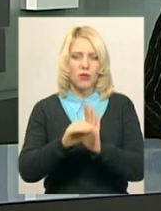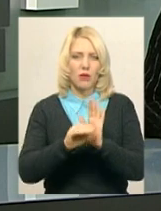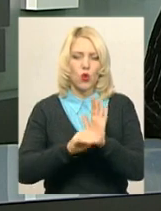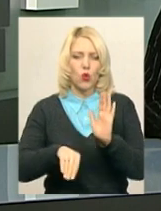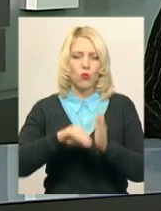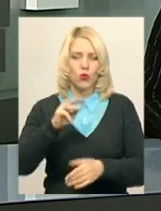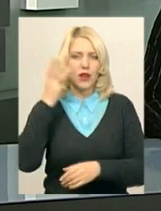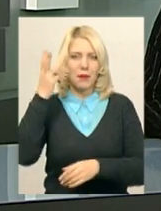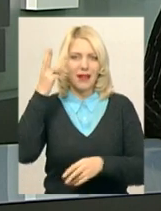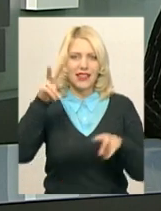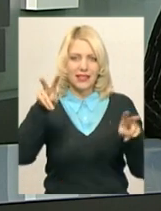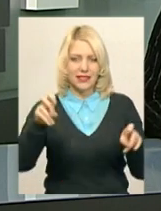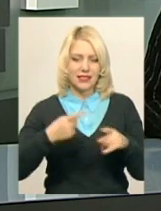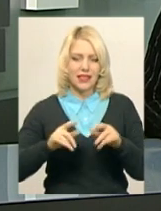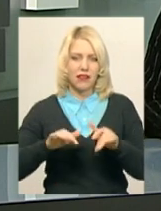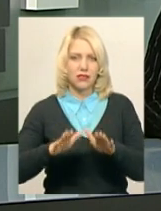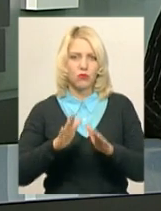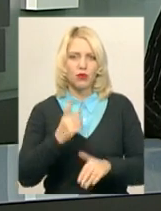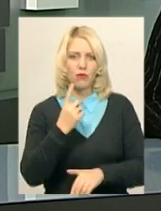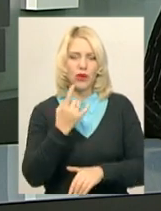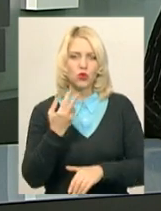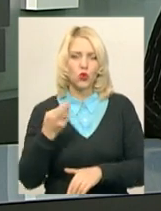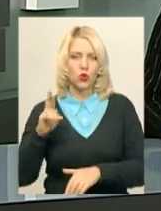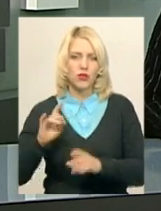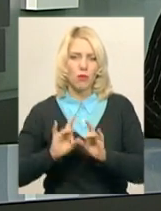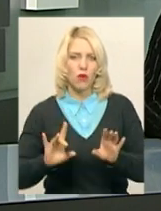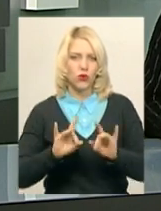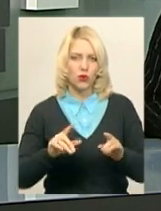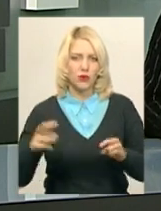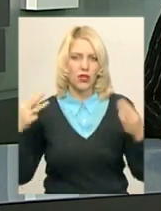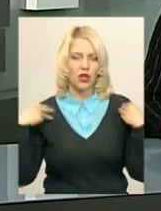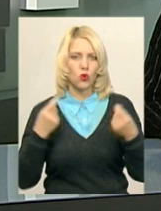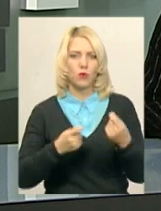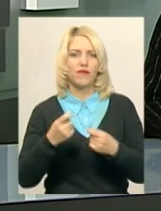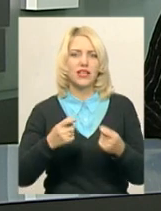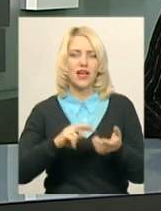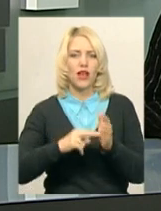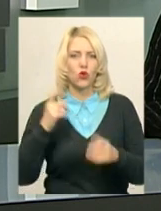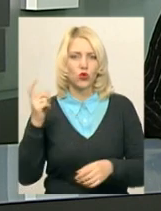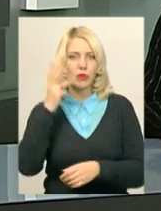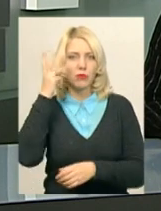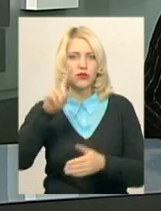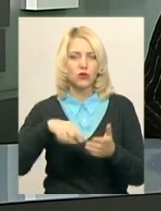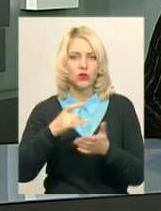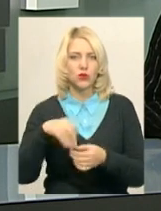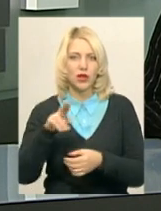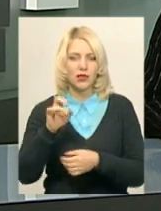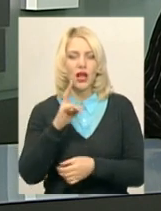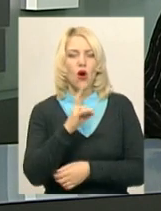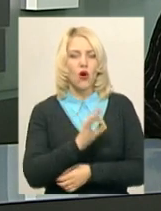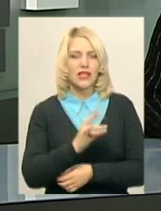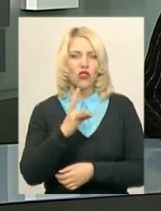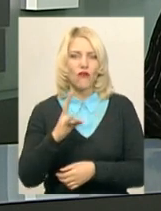«Купуй Хмельницьке». Акція розпочнеться 1 грудня. Про це повідомила начальник управління економіки Хмельницької міськради Оксана Новодон.